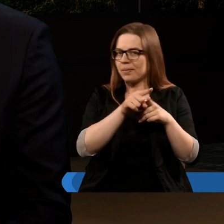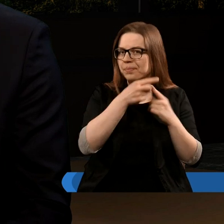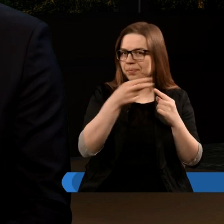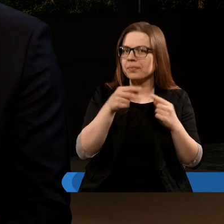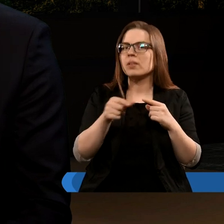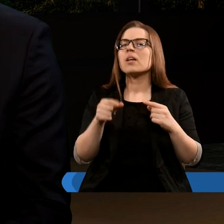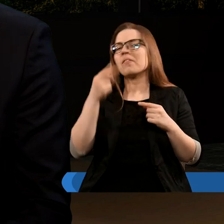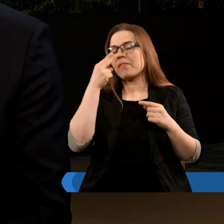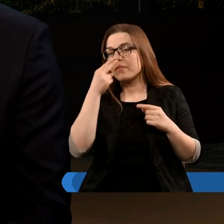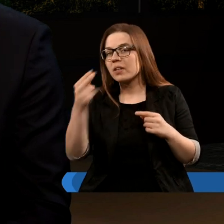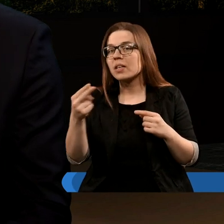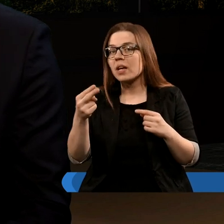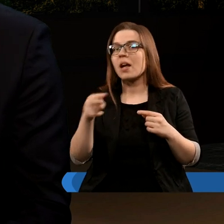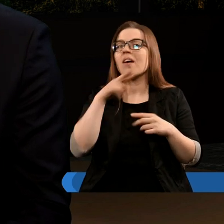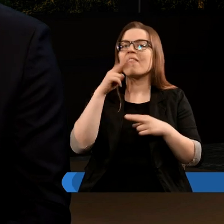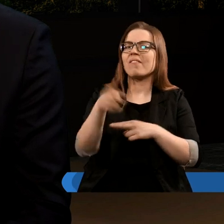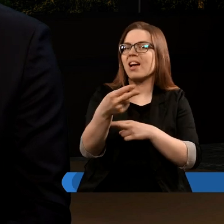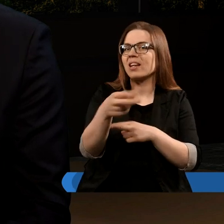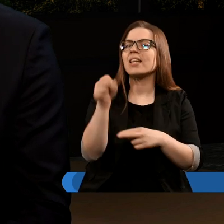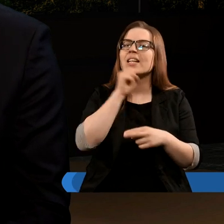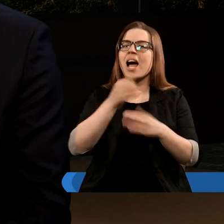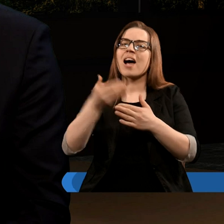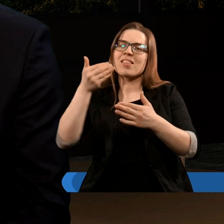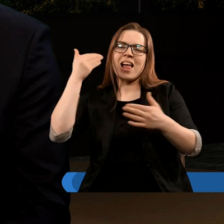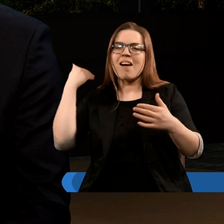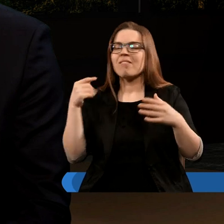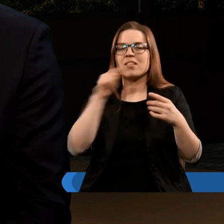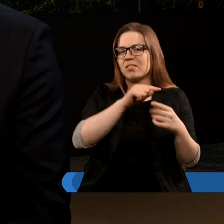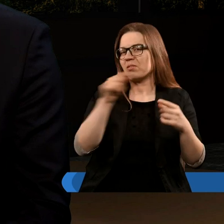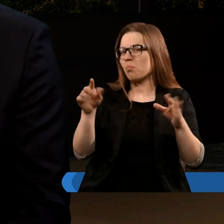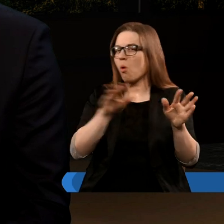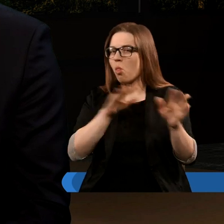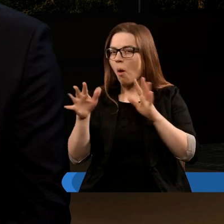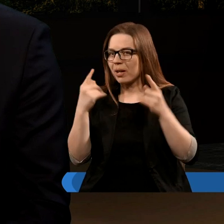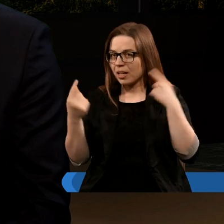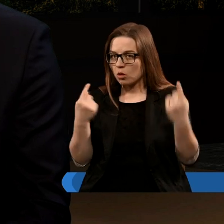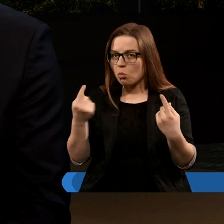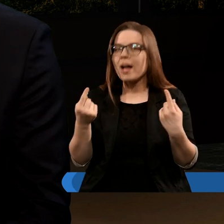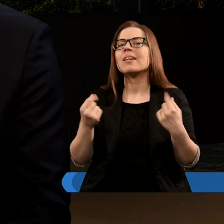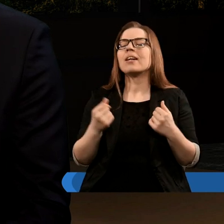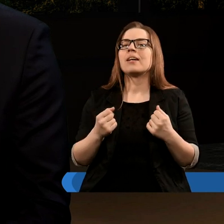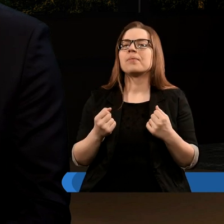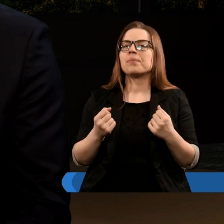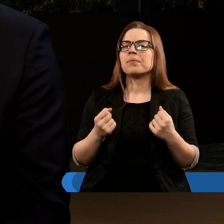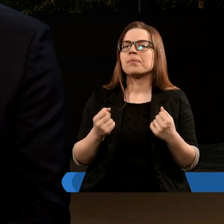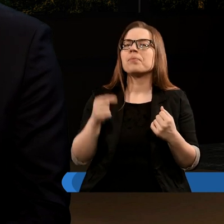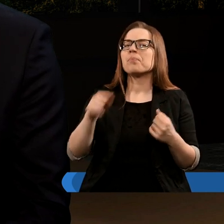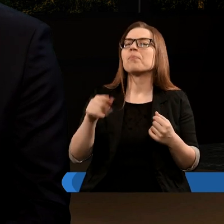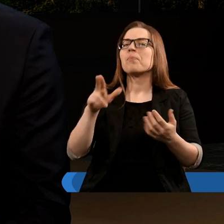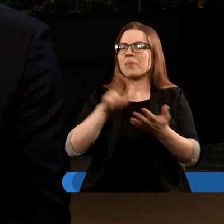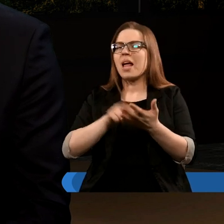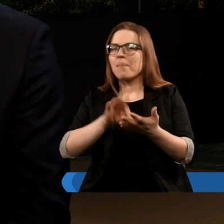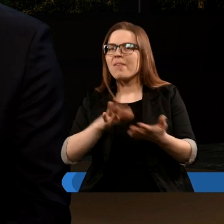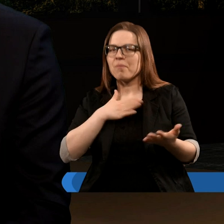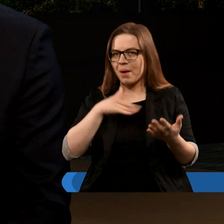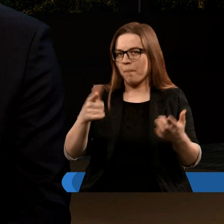rozdziale widzimy węża starodawnego, werset dziewiąty to pokazuje, więc na pewno mamy tam